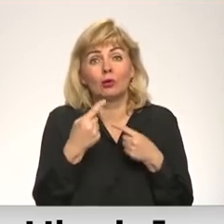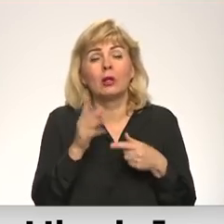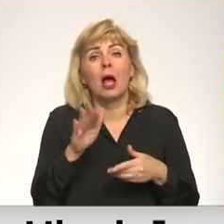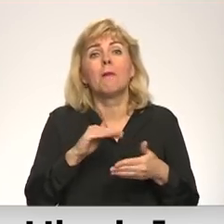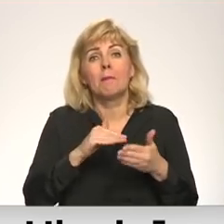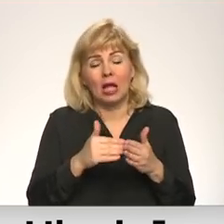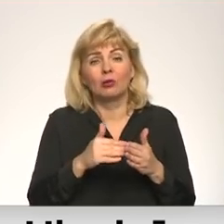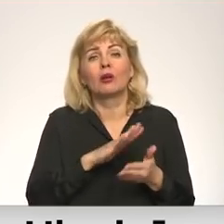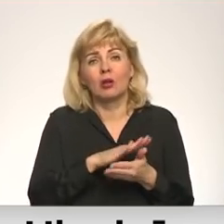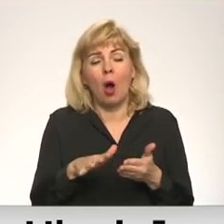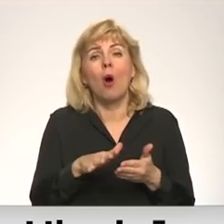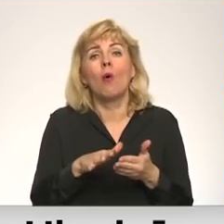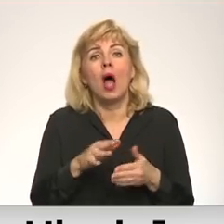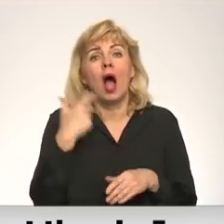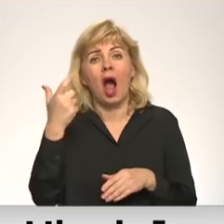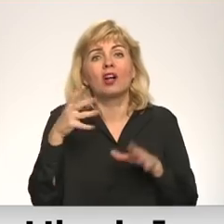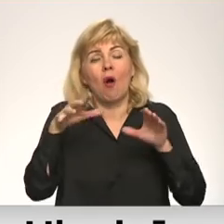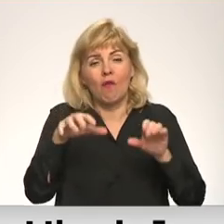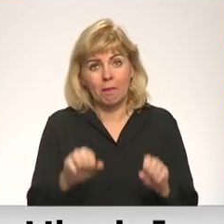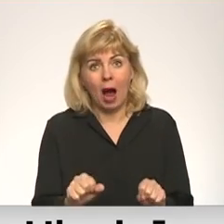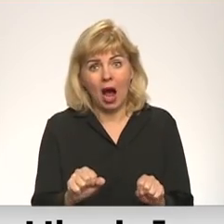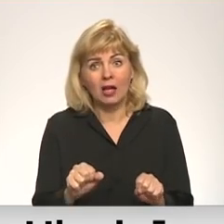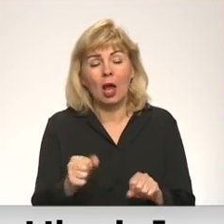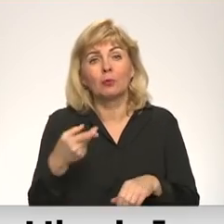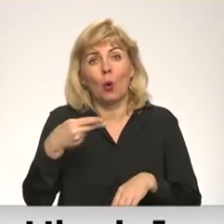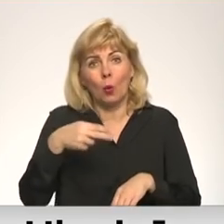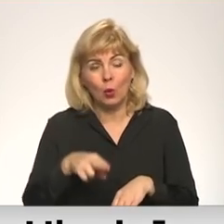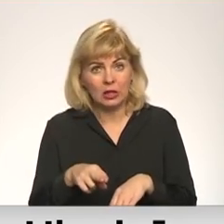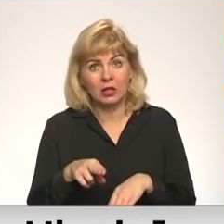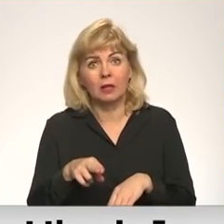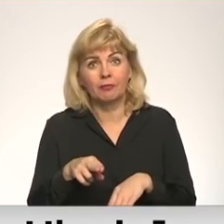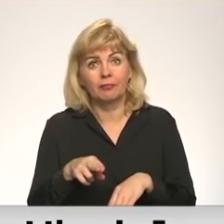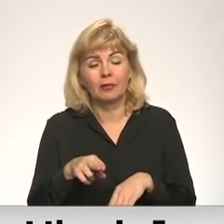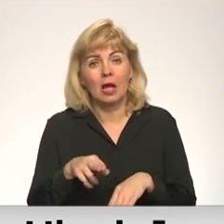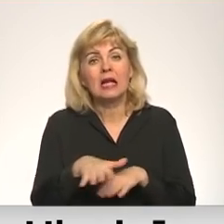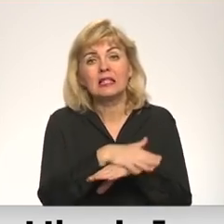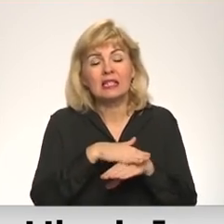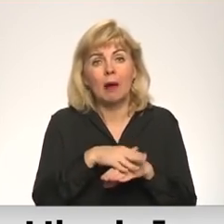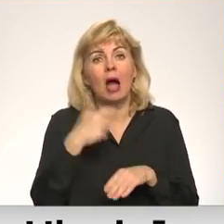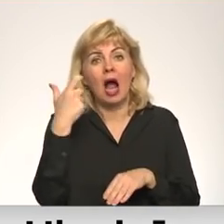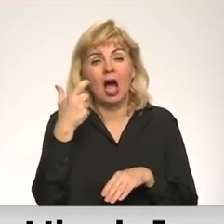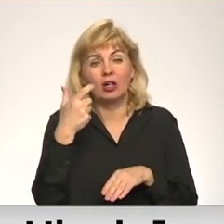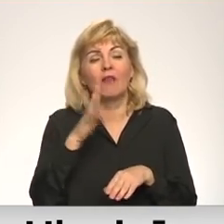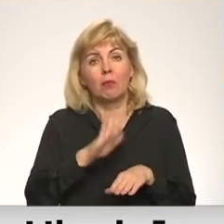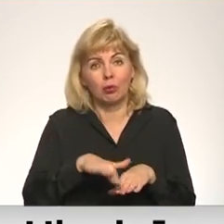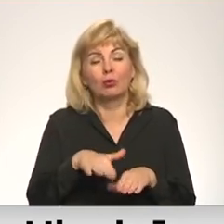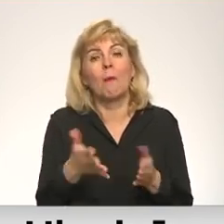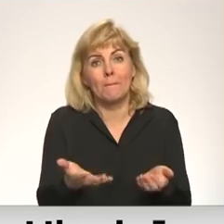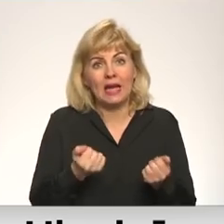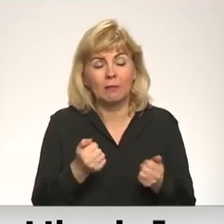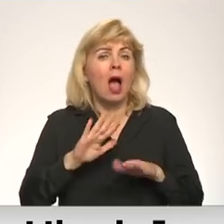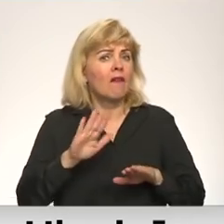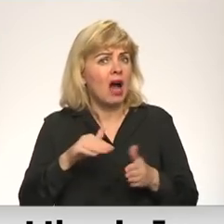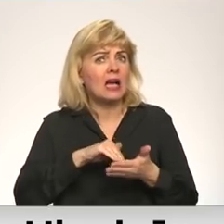pilnībā pārņemtu Harkovu un sabiedrība būtu Harkovas faktiski pieņēmas. Vai šī